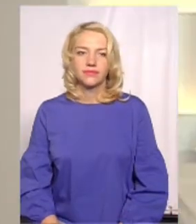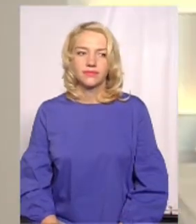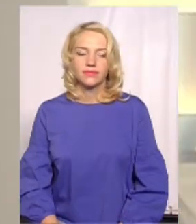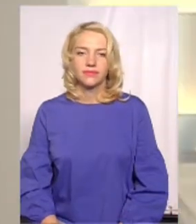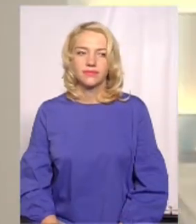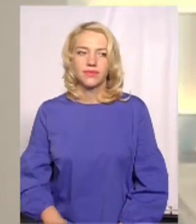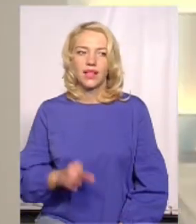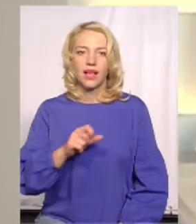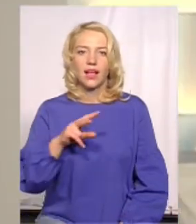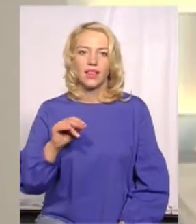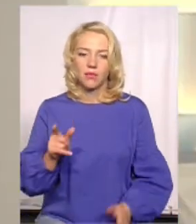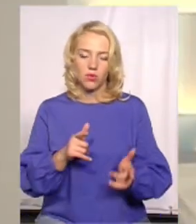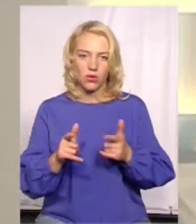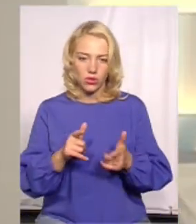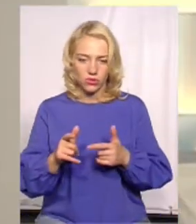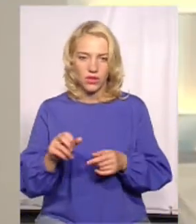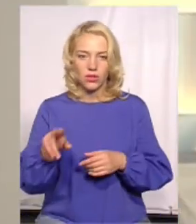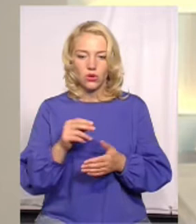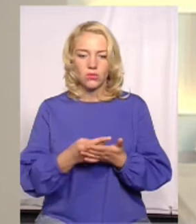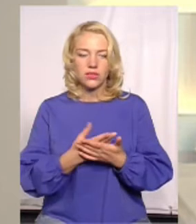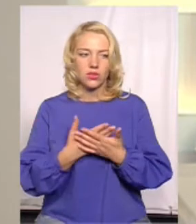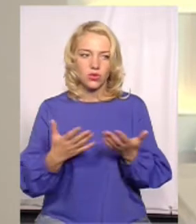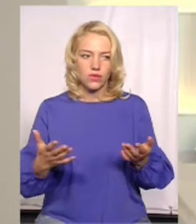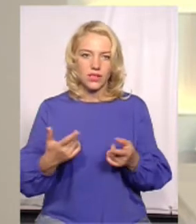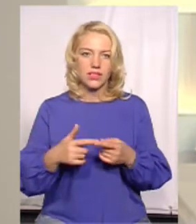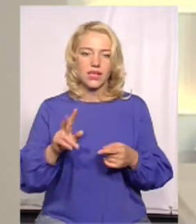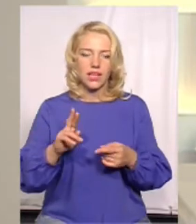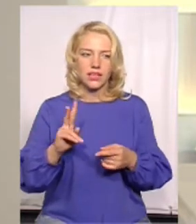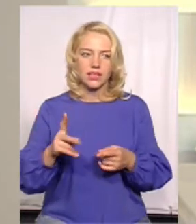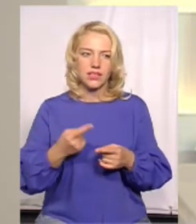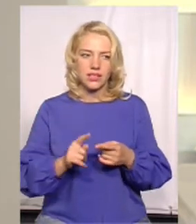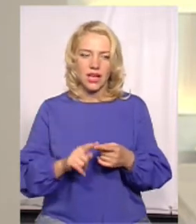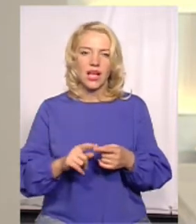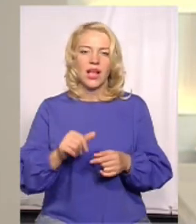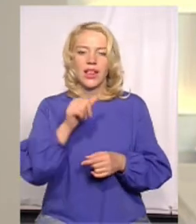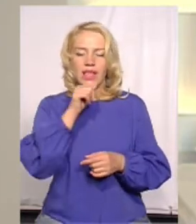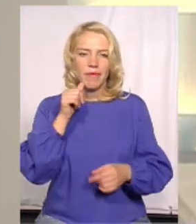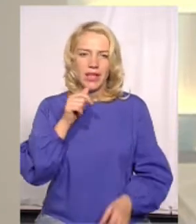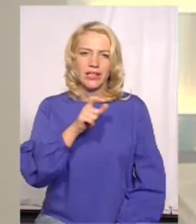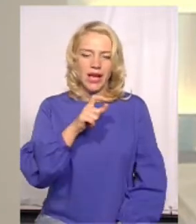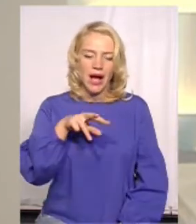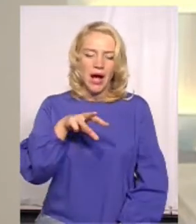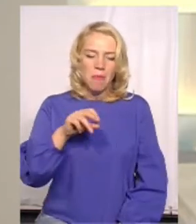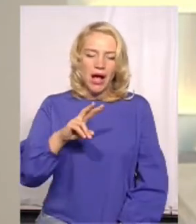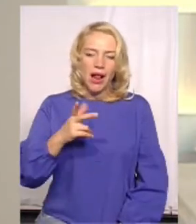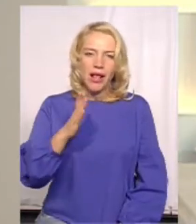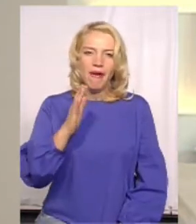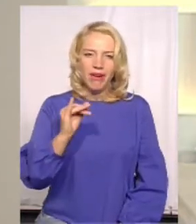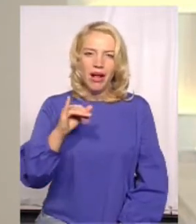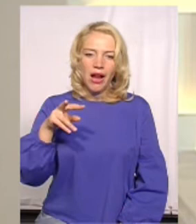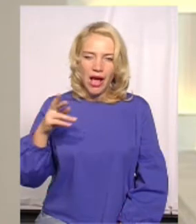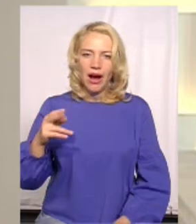Але поки готувалися до презентації проєкту таємниці Хмельвіля, сім'я із Анапи